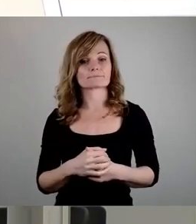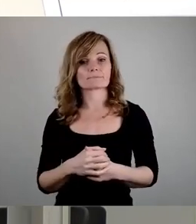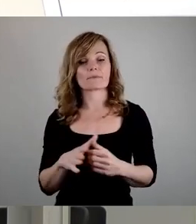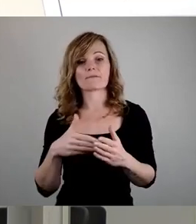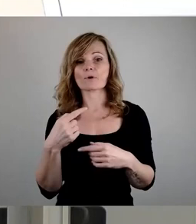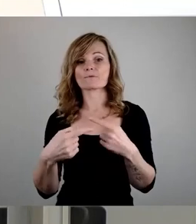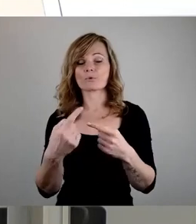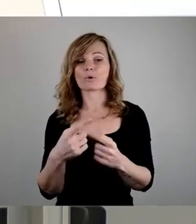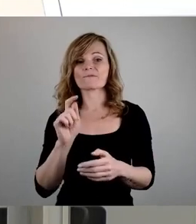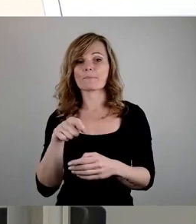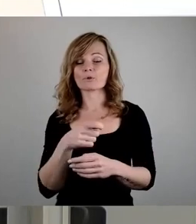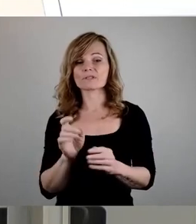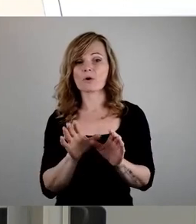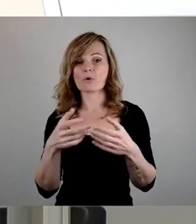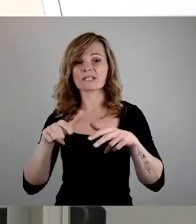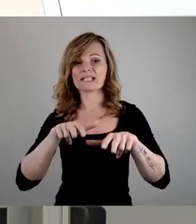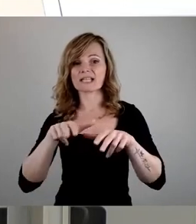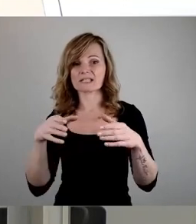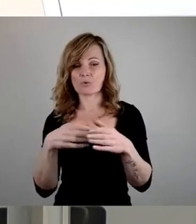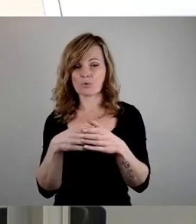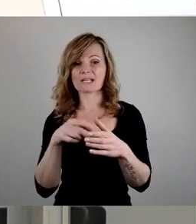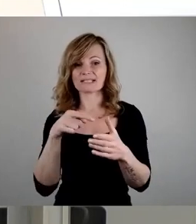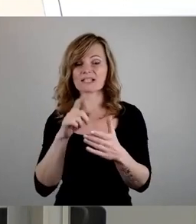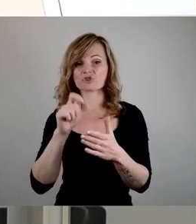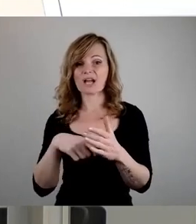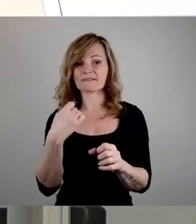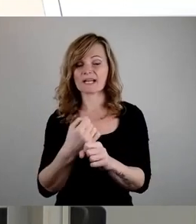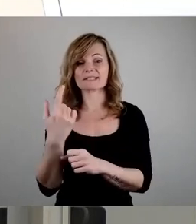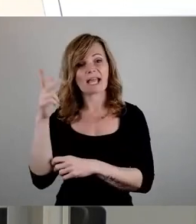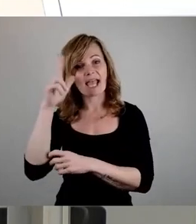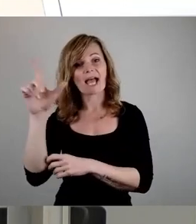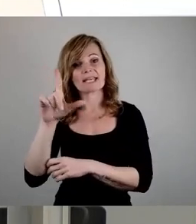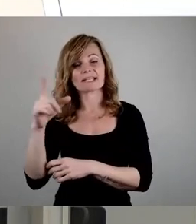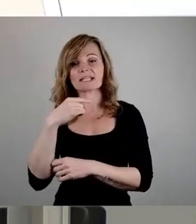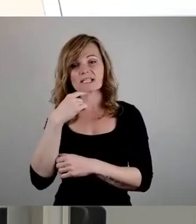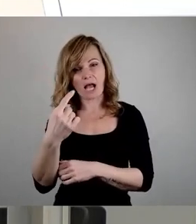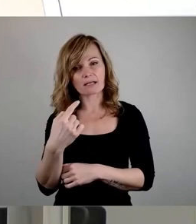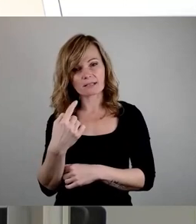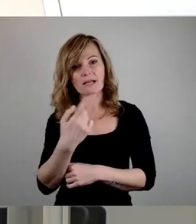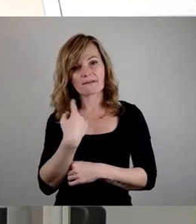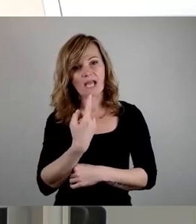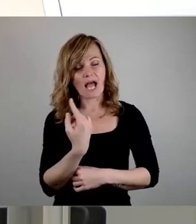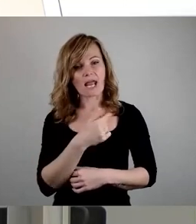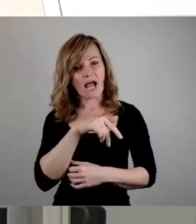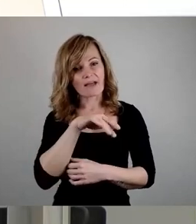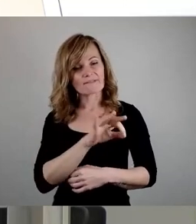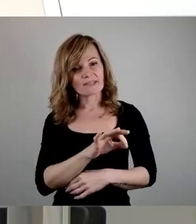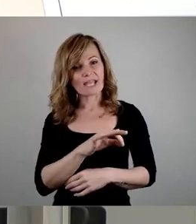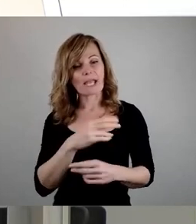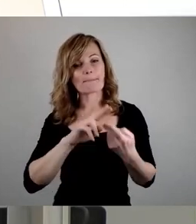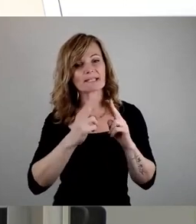Organisationen eine Straftat ist, impliziert Herrn Lichtis Unterstellung, dass sämtliche AfD-Mitglieder Straftäter wären.